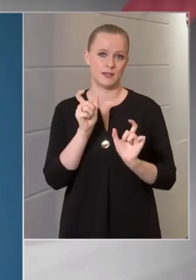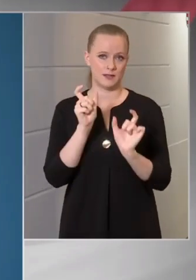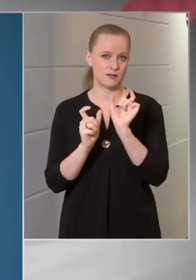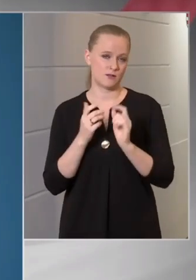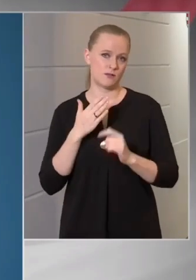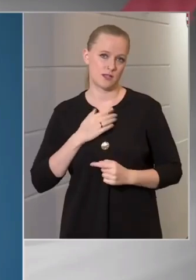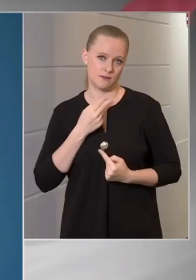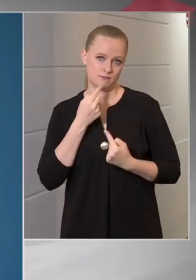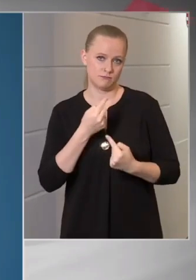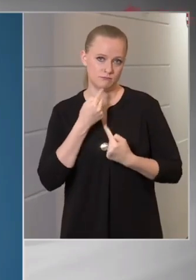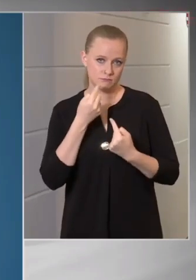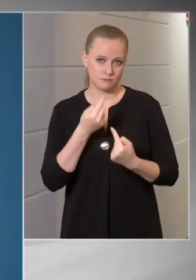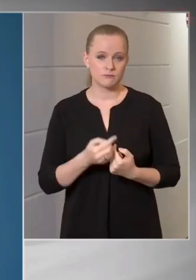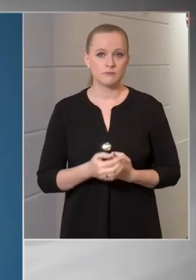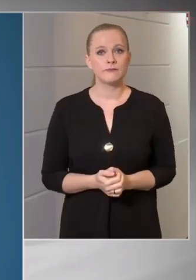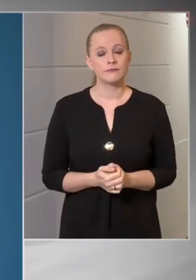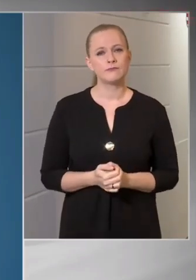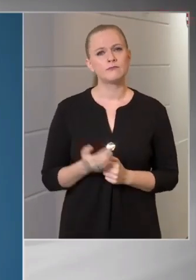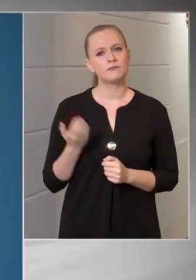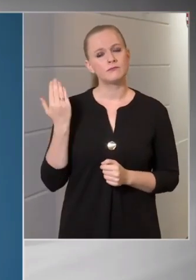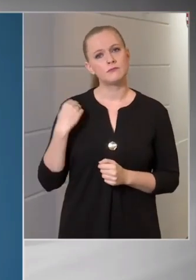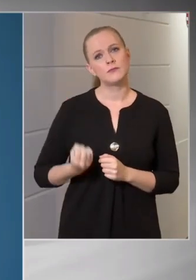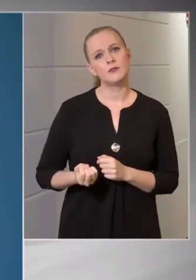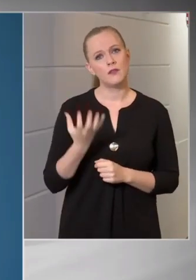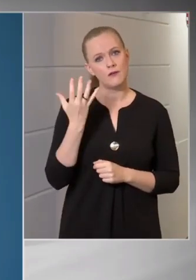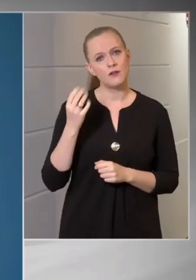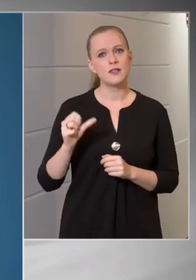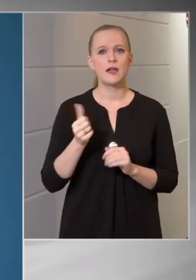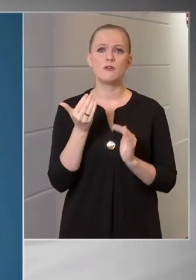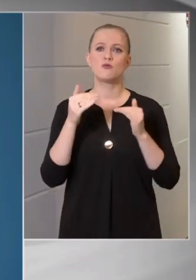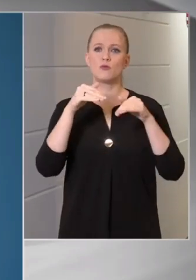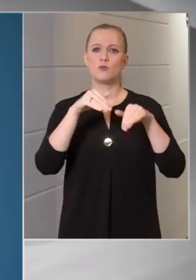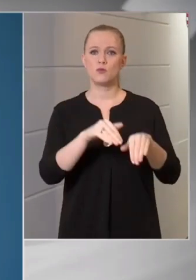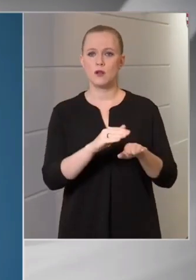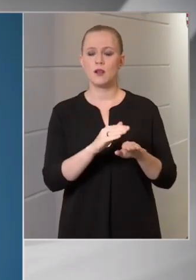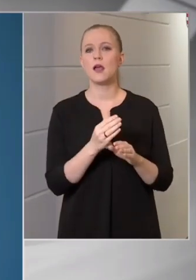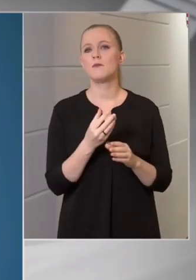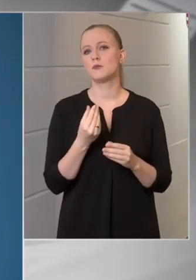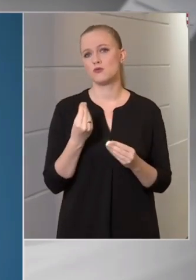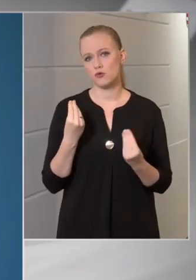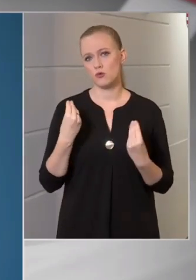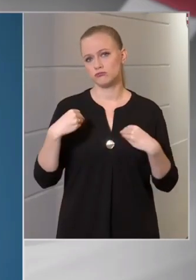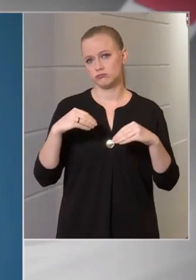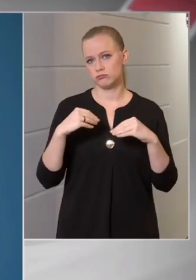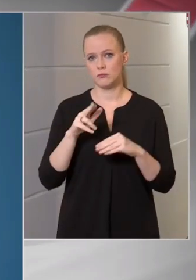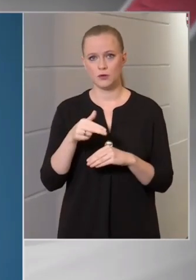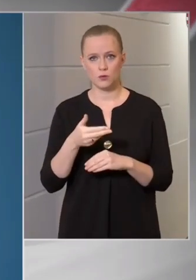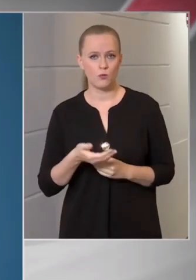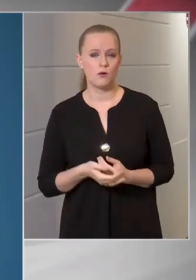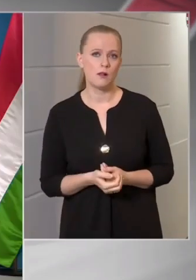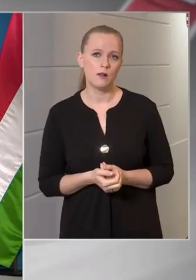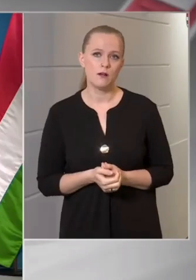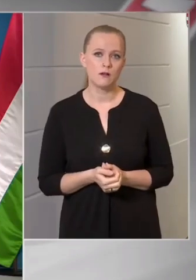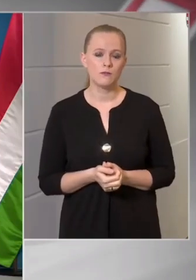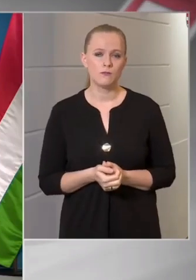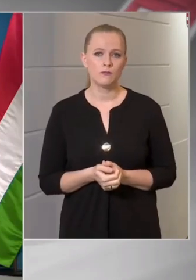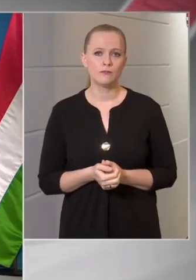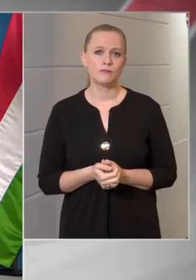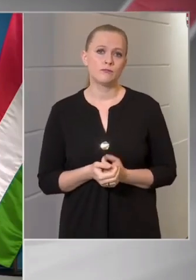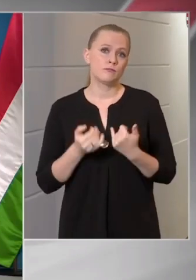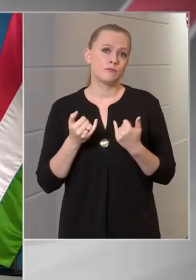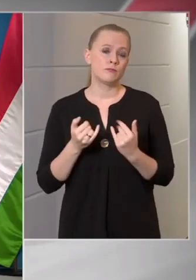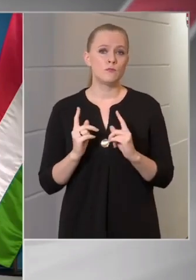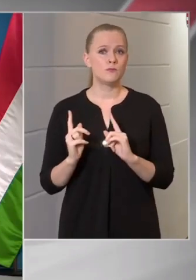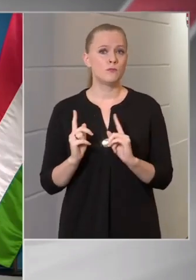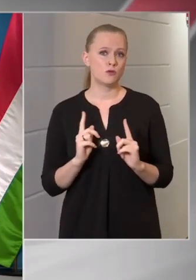mondanék, hiszen tavasszal az első hullám során sokat beszéltünk róla, de most talán